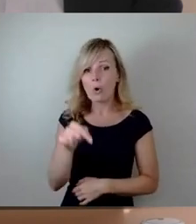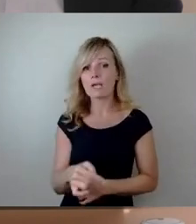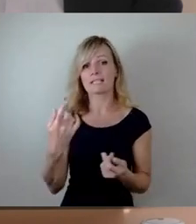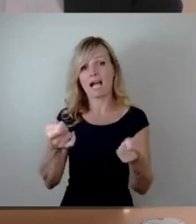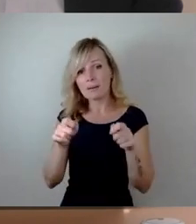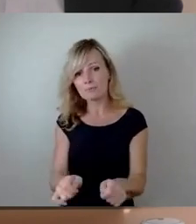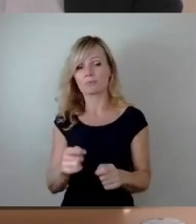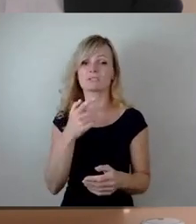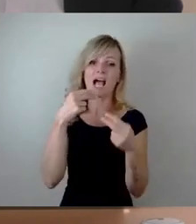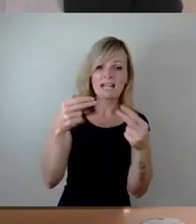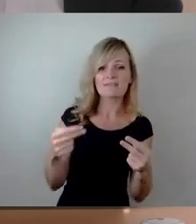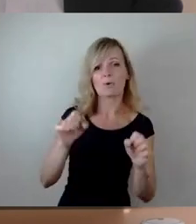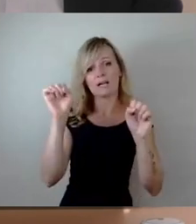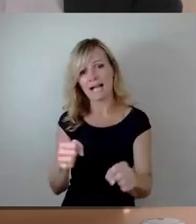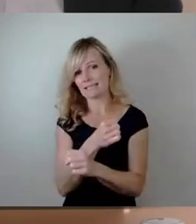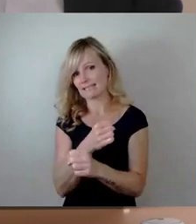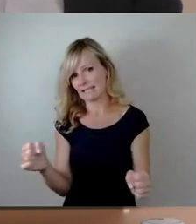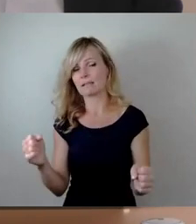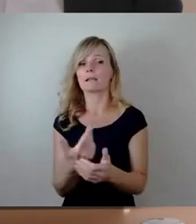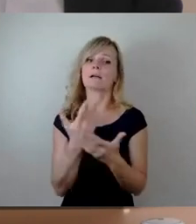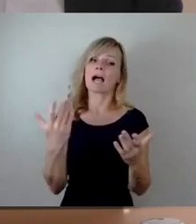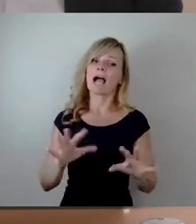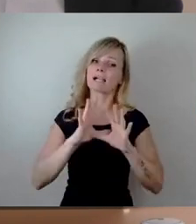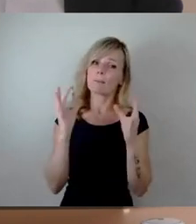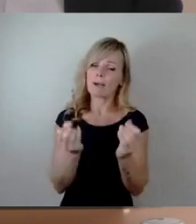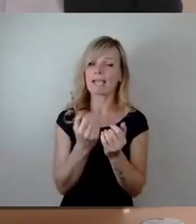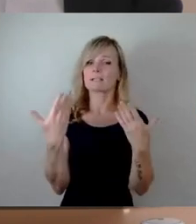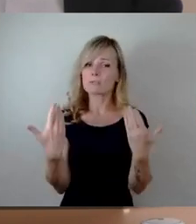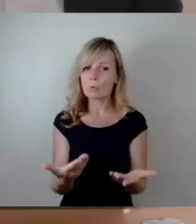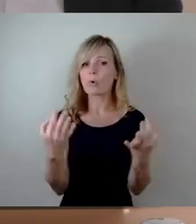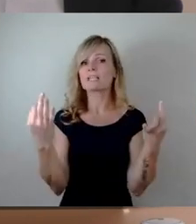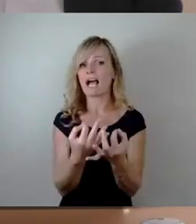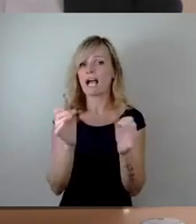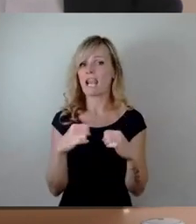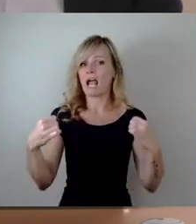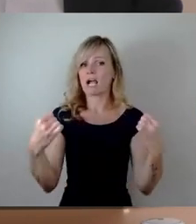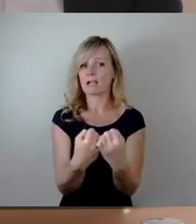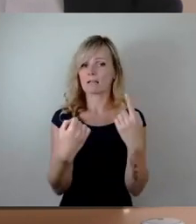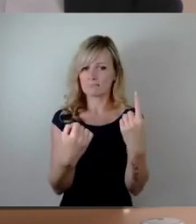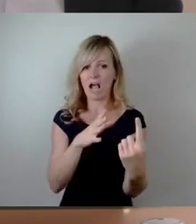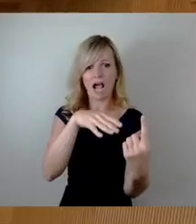beantwortet werden sein. Aber wir können das mal in Sachlage geben. Und vielleicht, Herr Kühn, fangen Sie an und dann Frau Prüfer und Ergänzung.